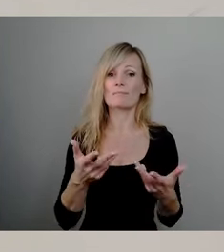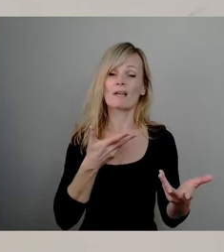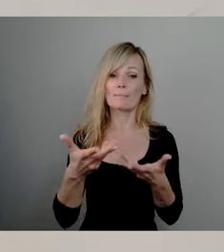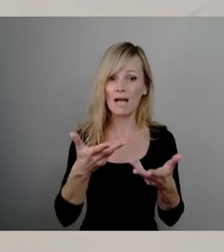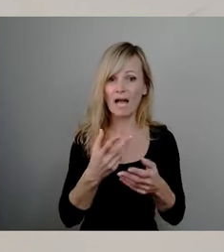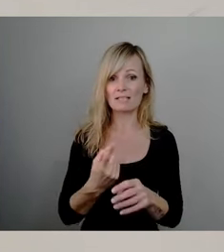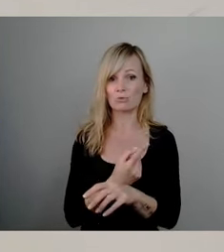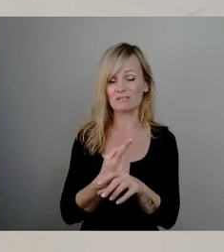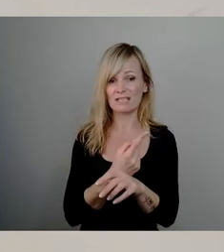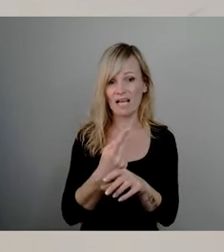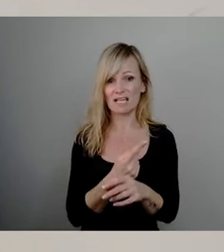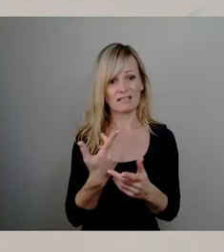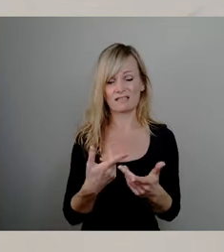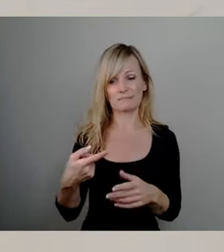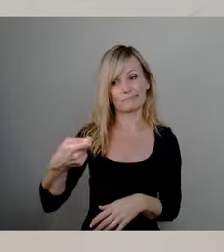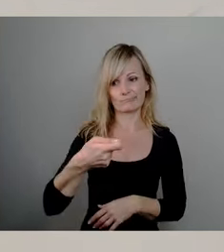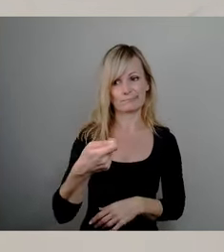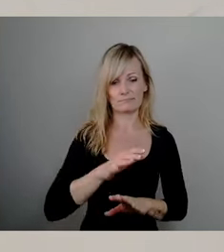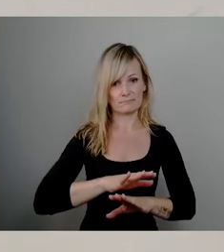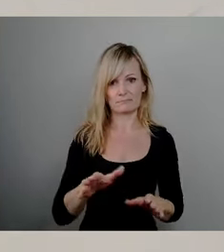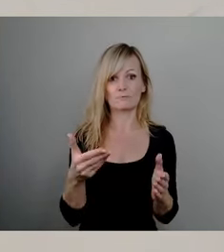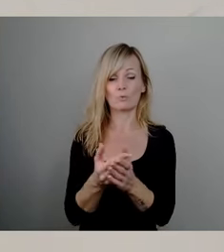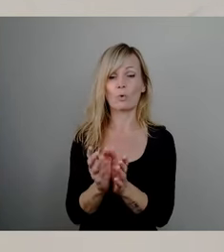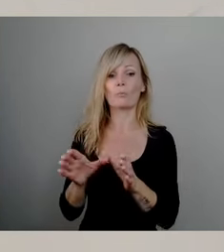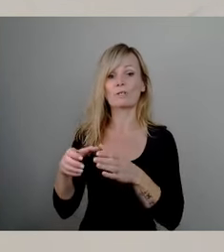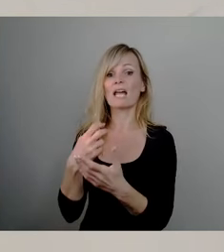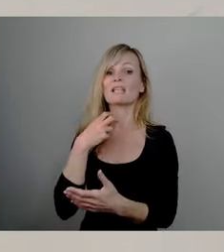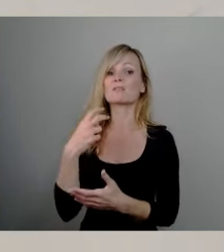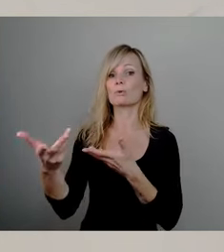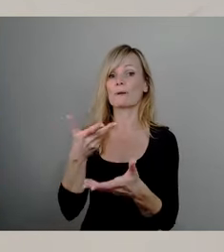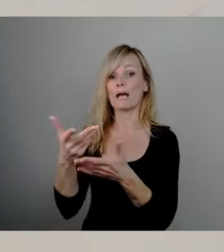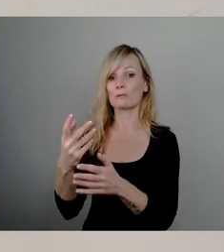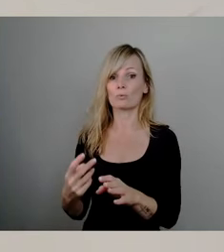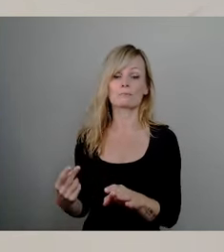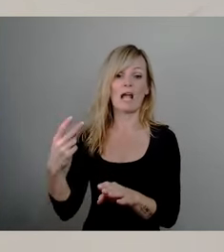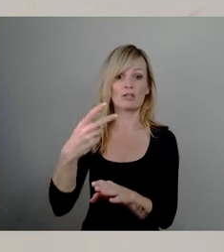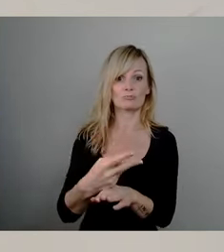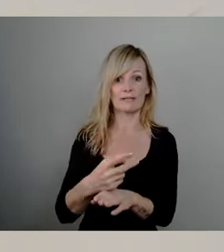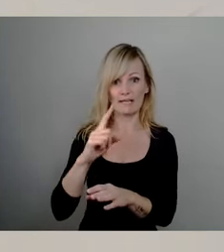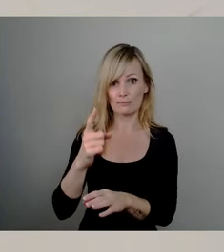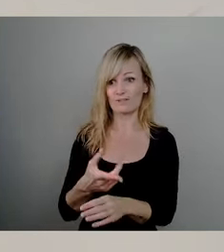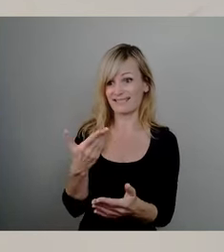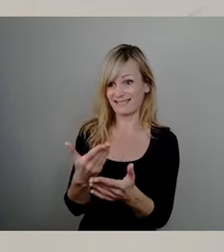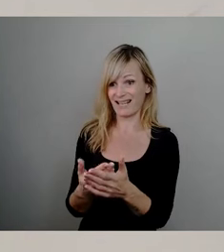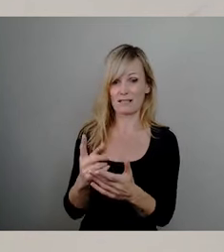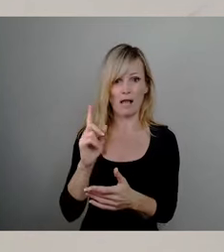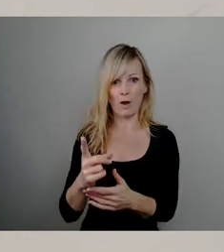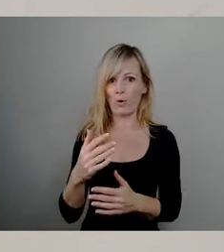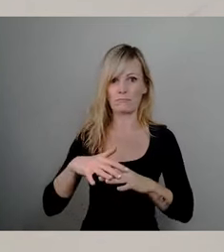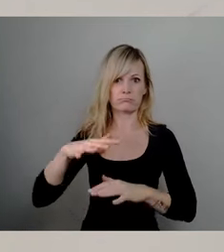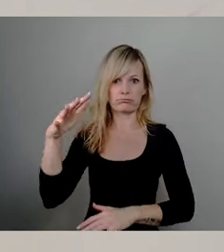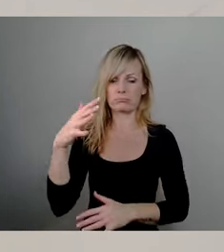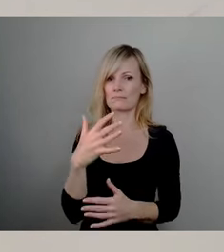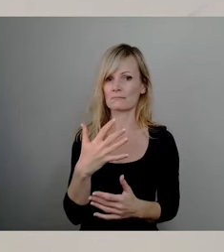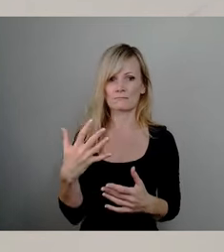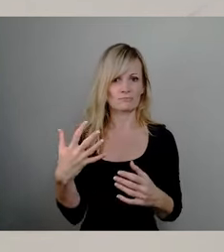die kommunale Suchtberatung einspringen muss. Das hat logischerweise auch seine Grenzen. Die